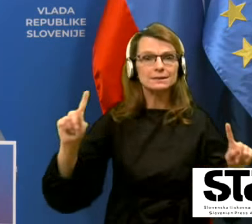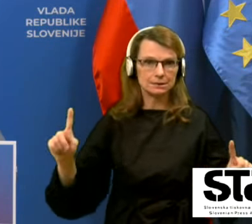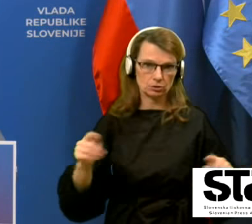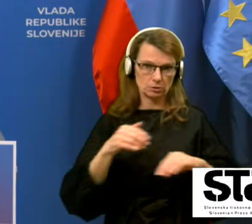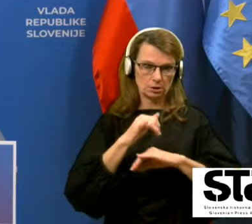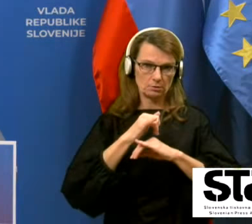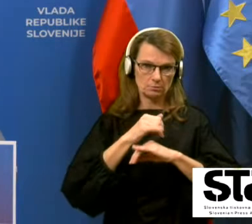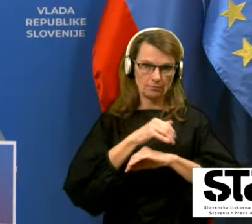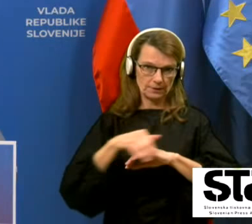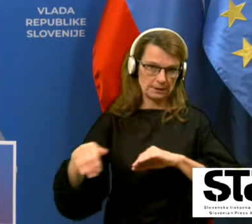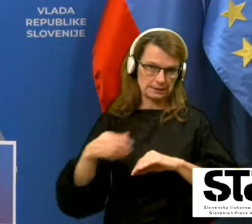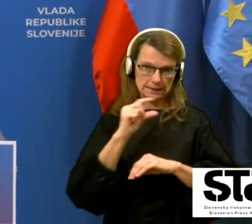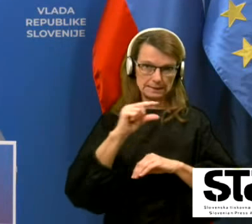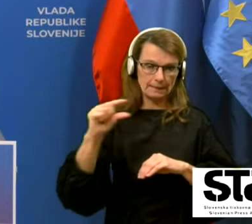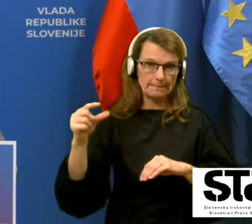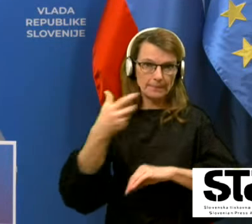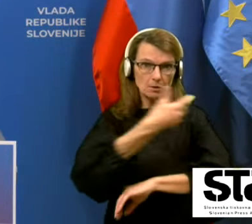pomagalo.